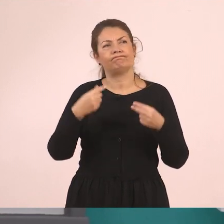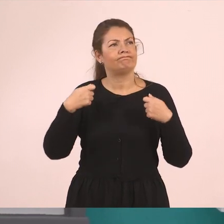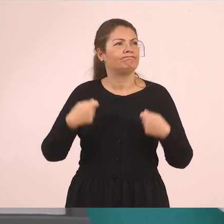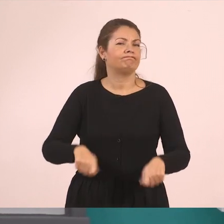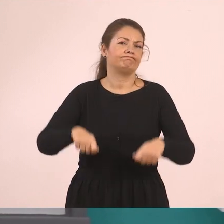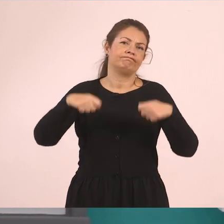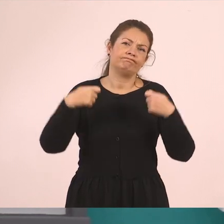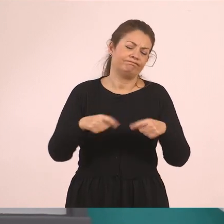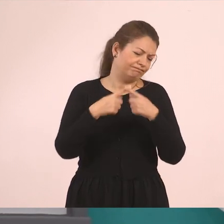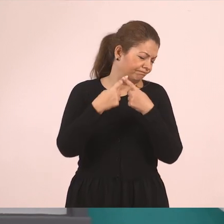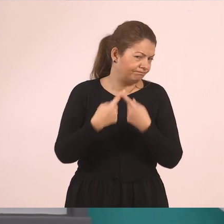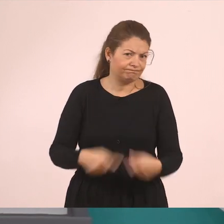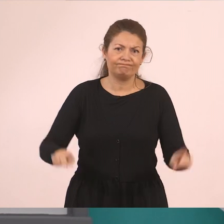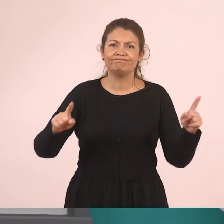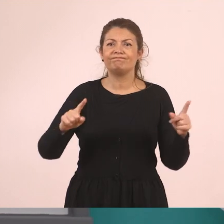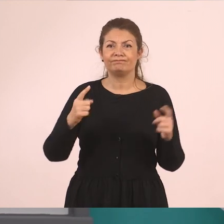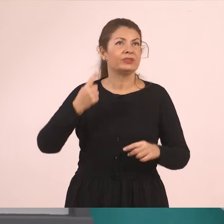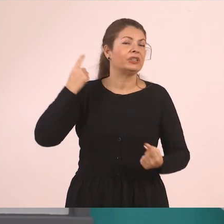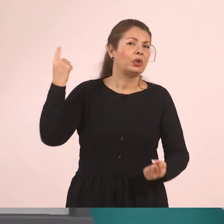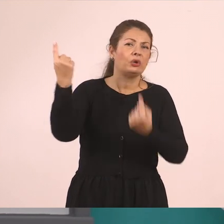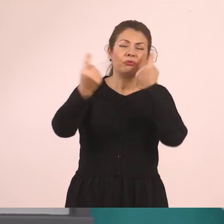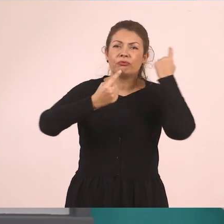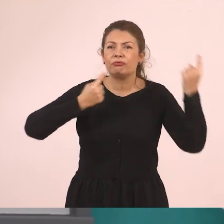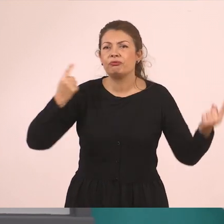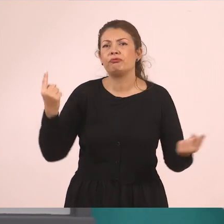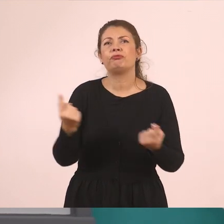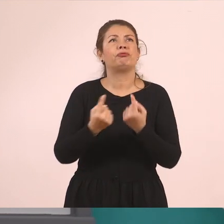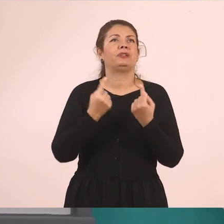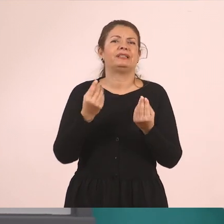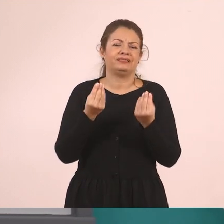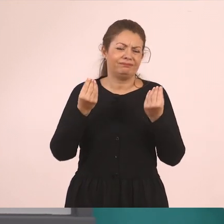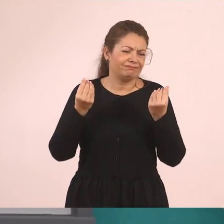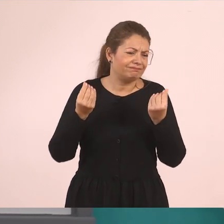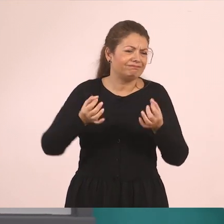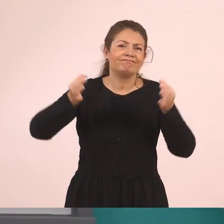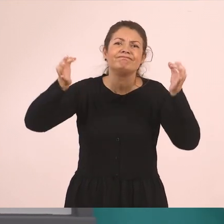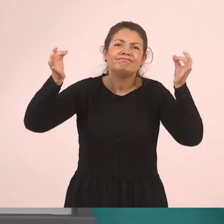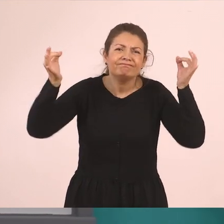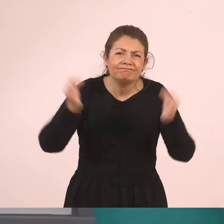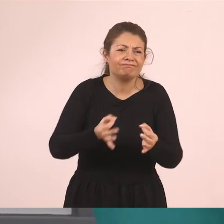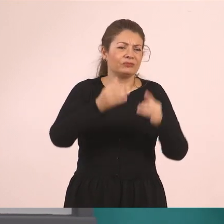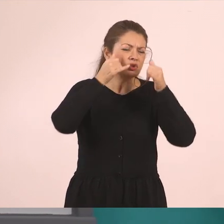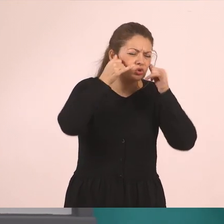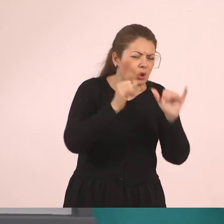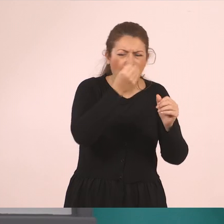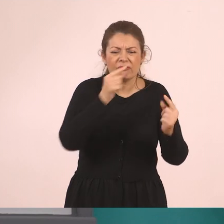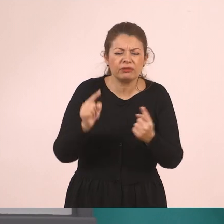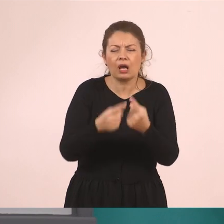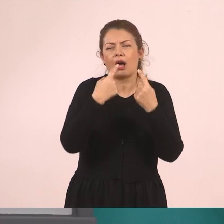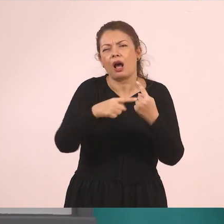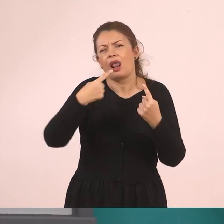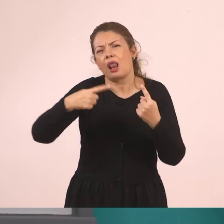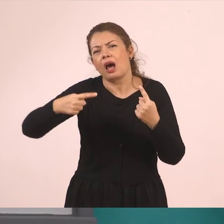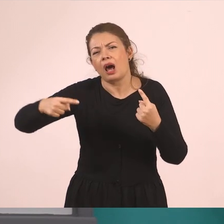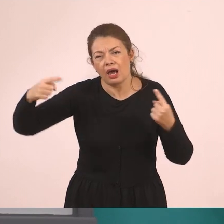ιδιαίτερη ομορφιά σε ό,τι αφορά τη φύση, σε ό,τι αφορά τη χλωρίδα, την πανίδα, που